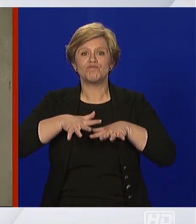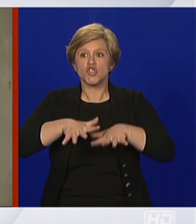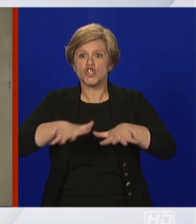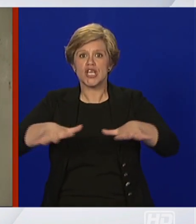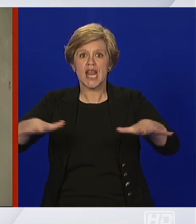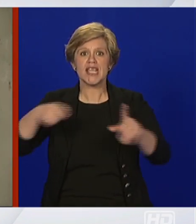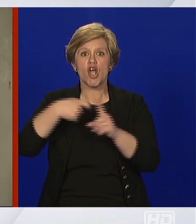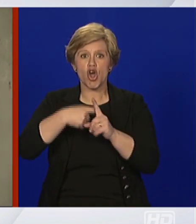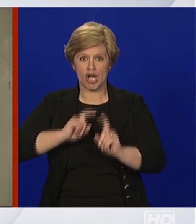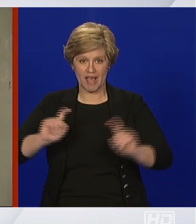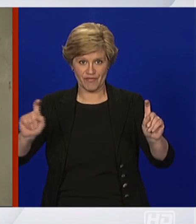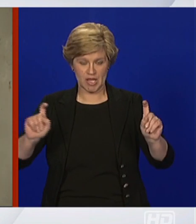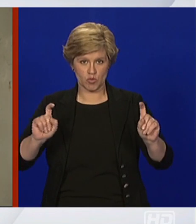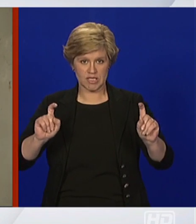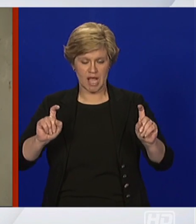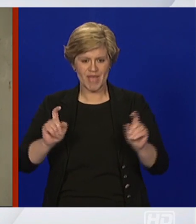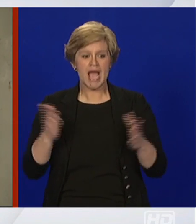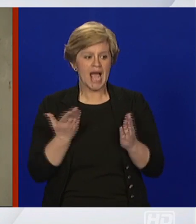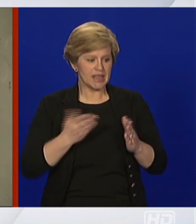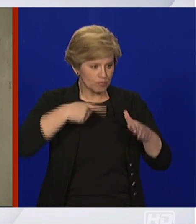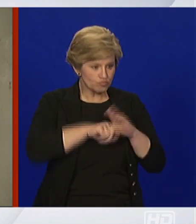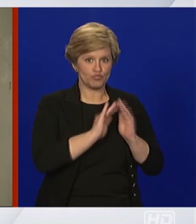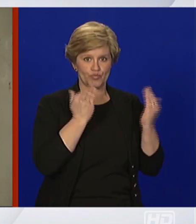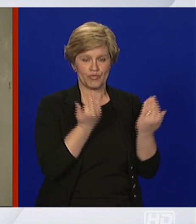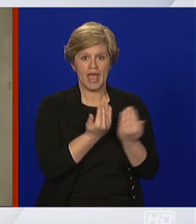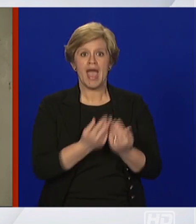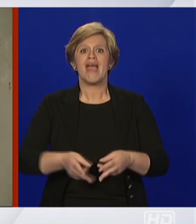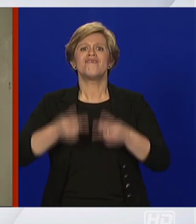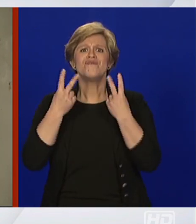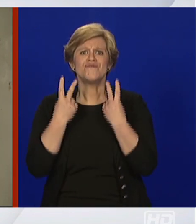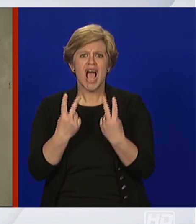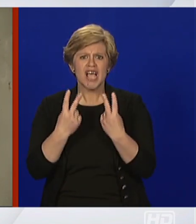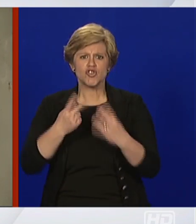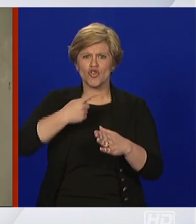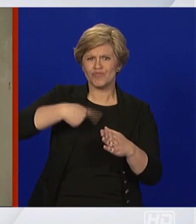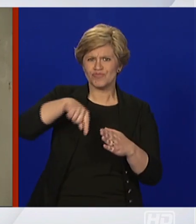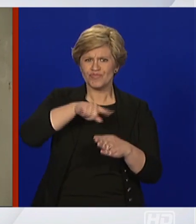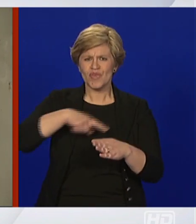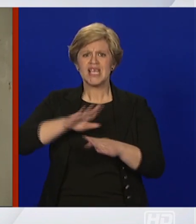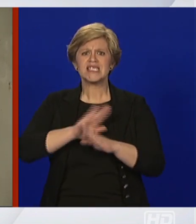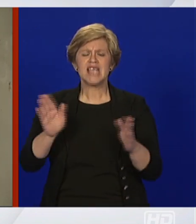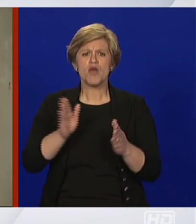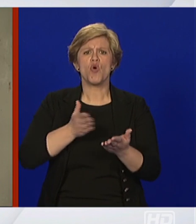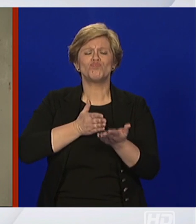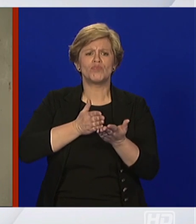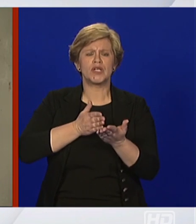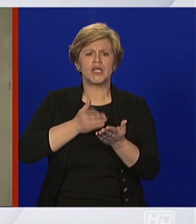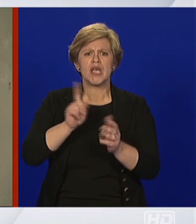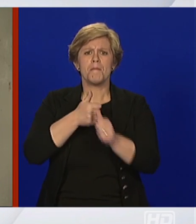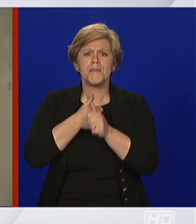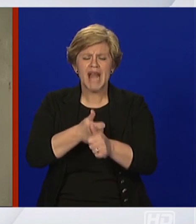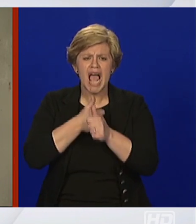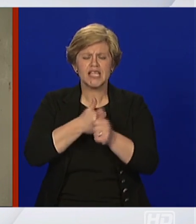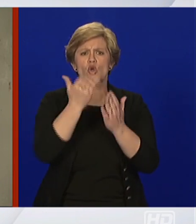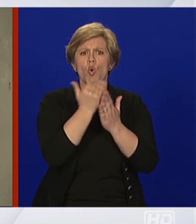Dakle, od iznimne je važnosti da se držimo svih onih higijenskih preporuka, o kojima govorimo već više od mjesec dana, a to je